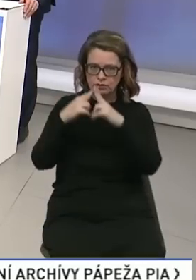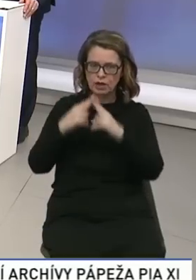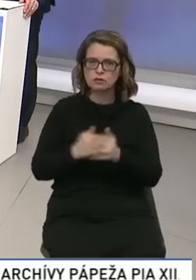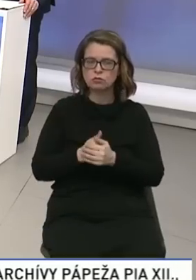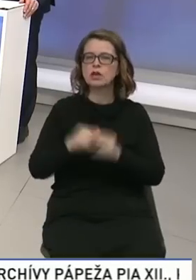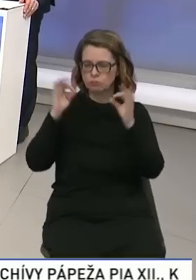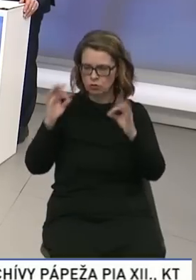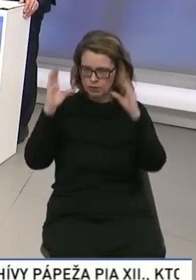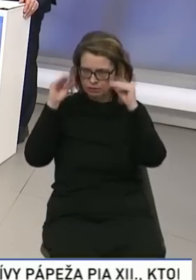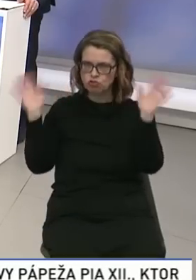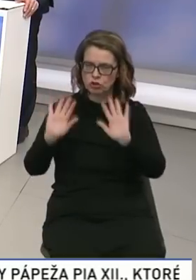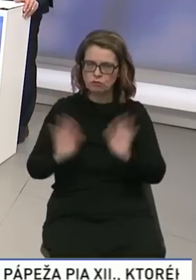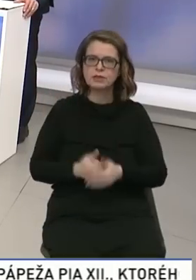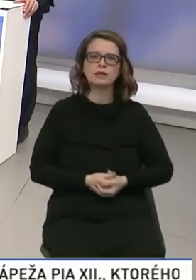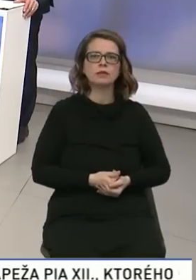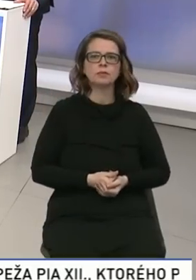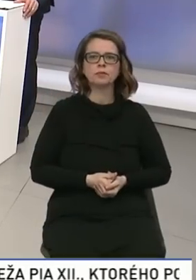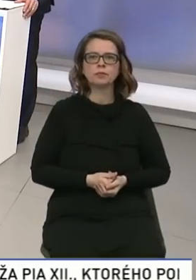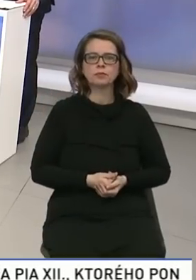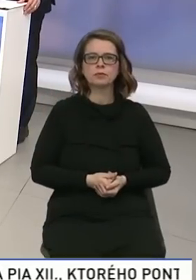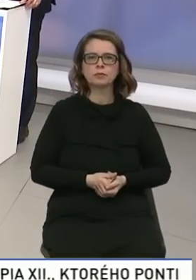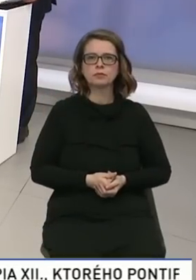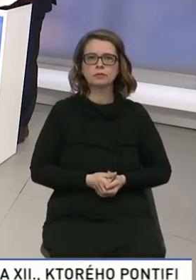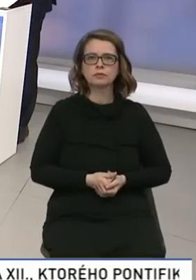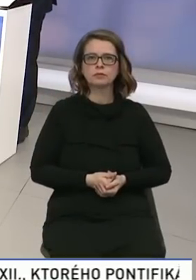dňa. Príjemný večer. Ďakujeme, dobre večer. Dovidenia. Ďakujem. Ak的. Ďakujem